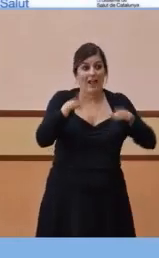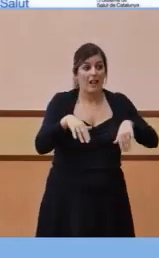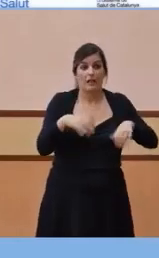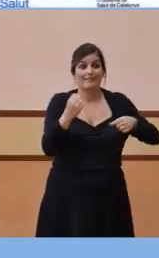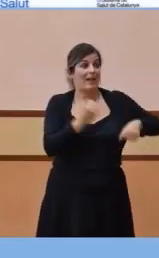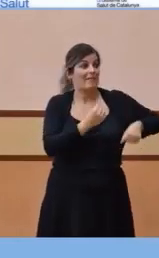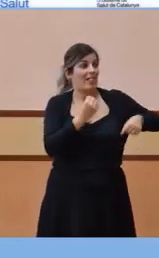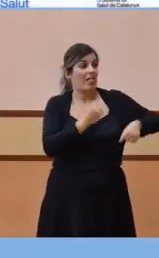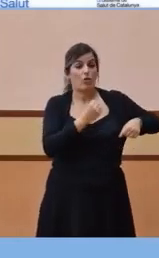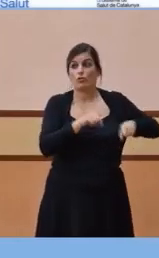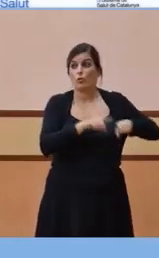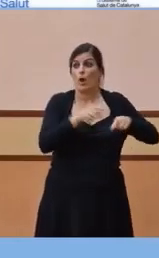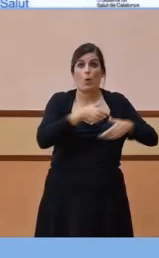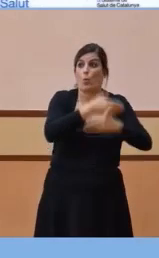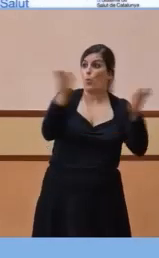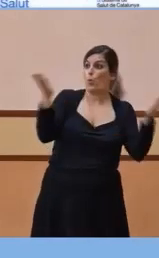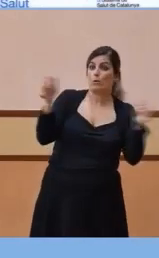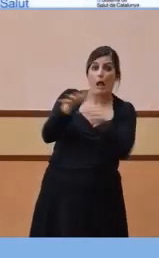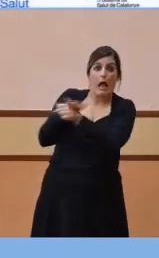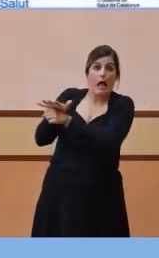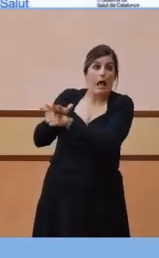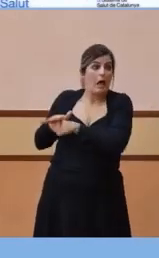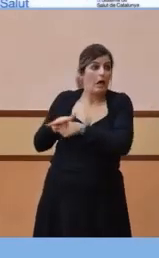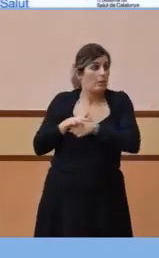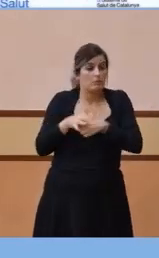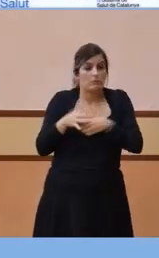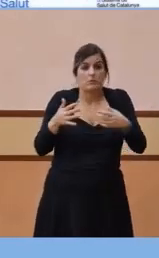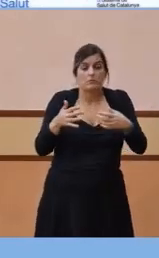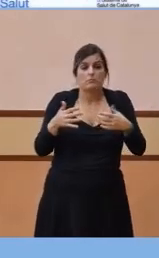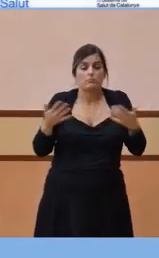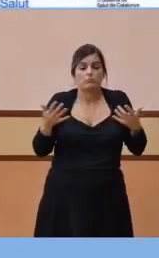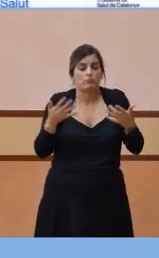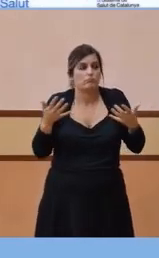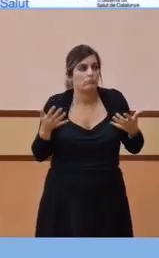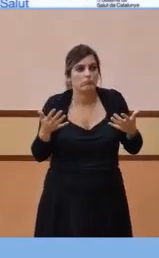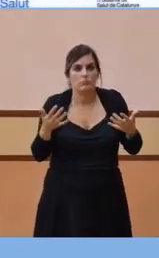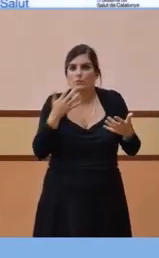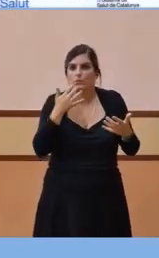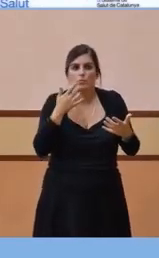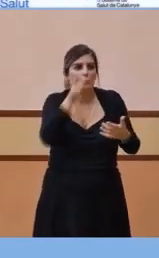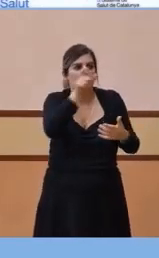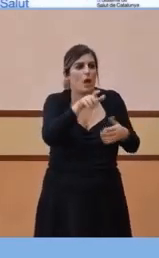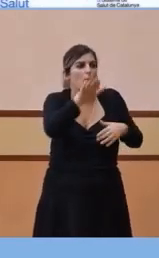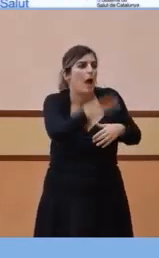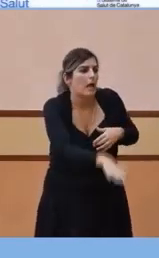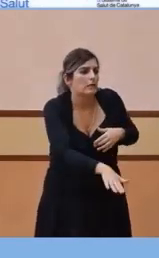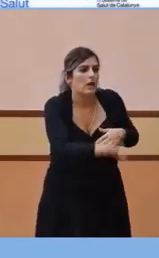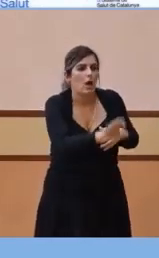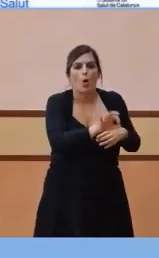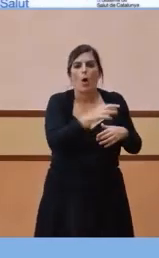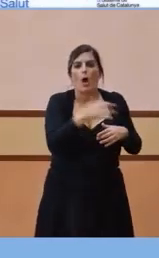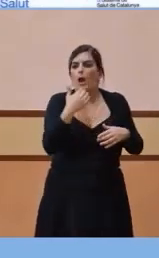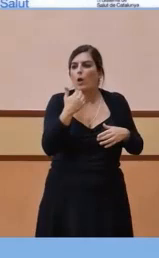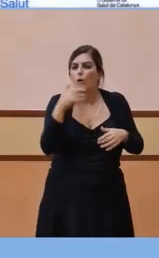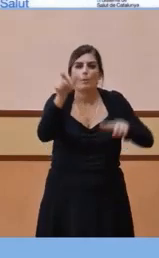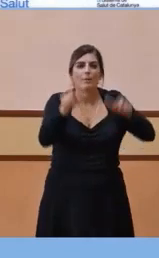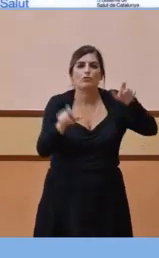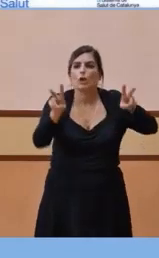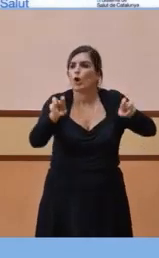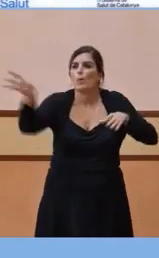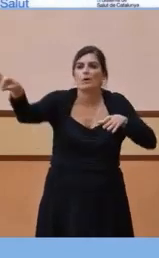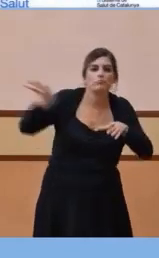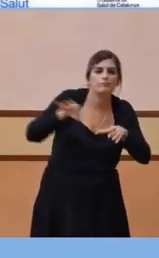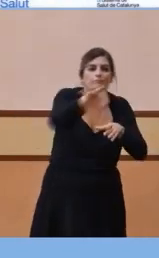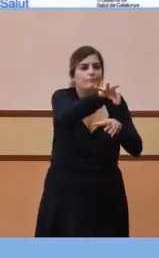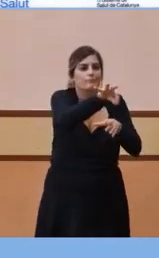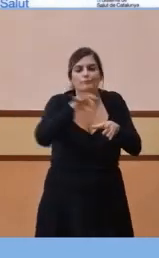com a tot arreu, com passa també en altres entorns, doncs, jo què sé, ha hagut d'agafar una baixa de llarga durada o qualsevol